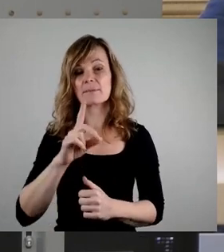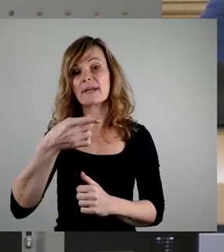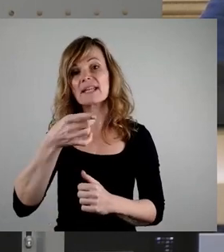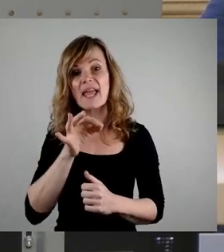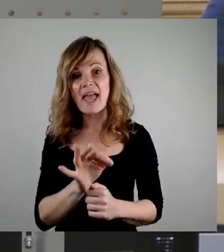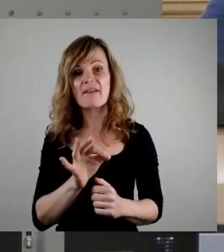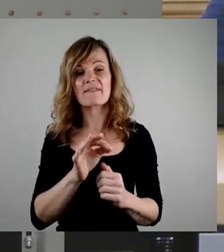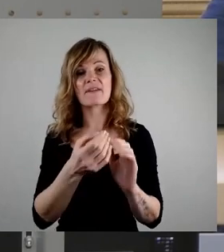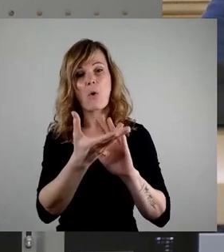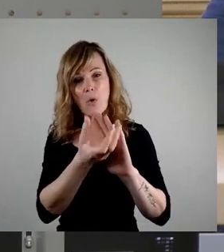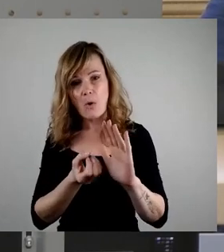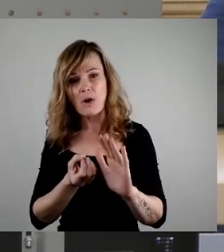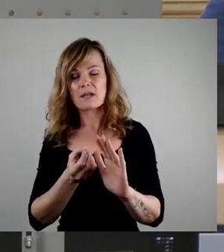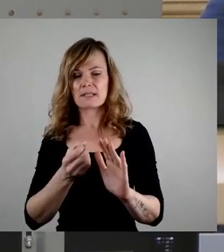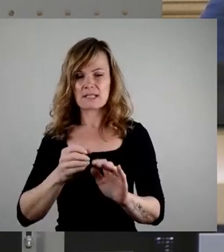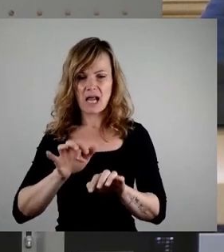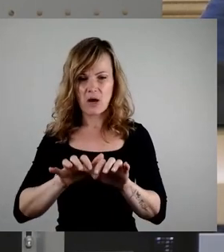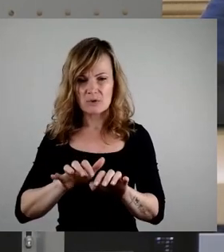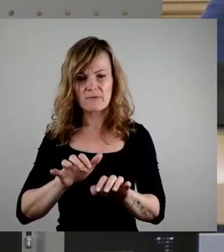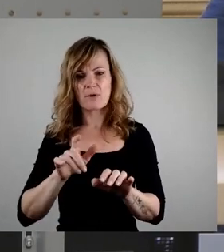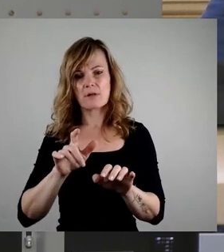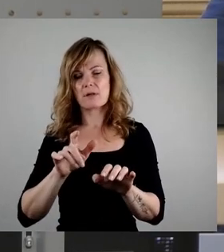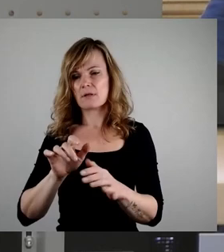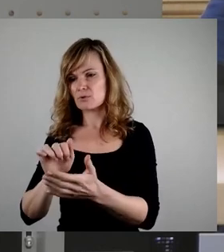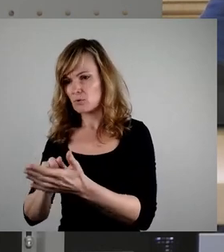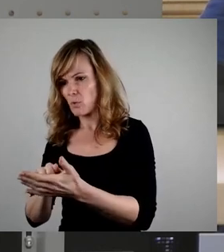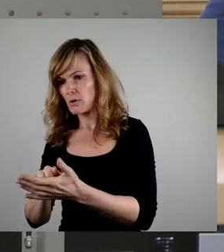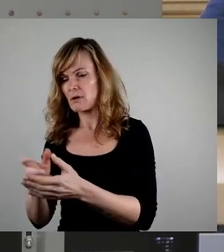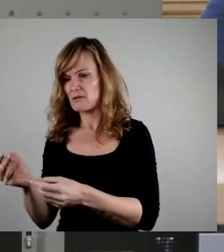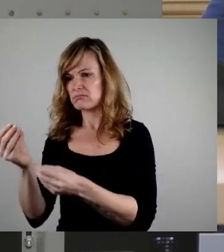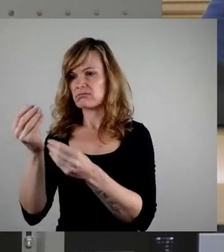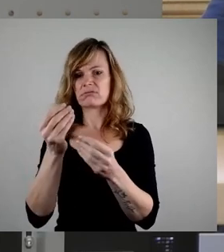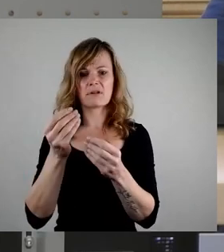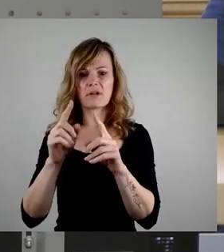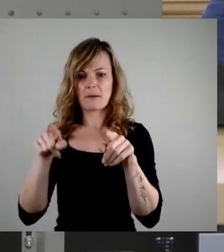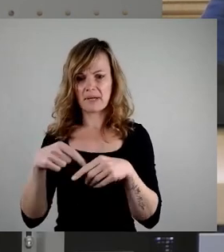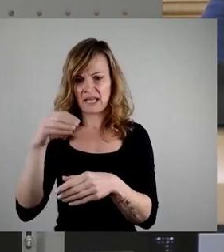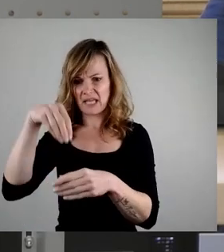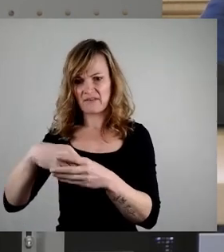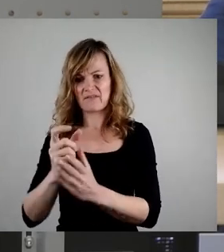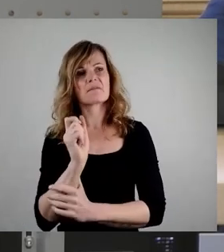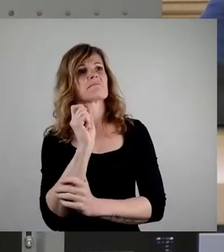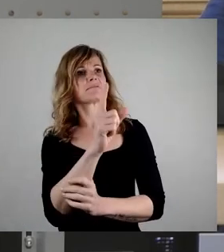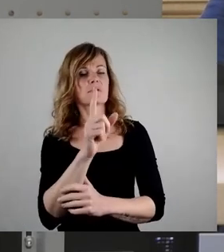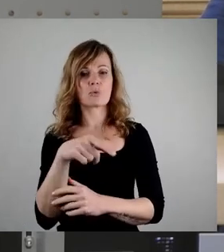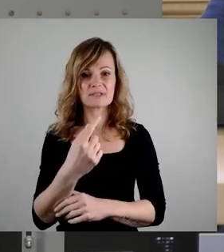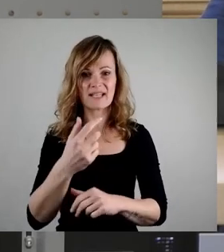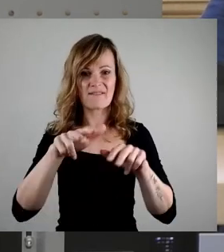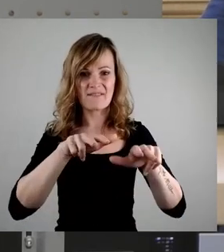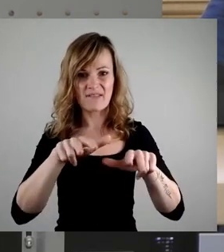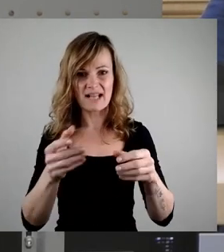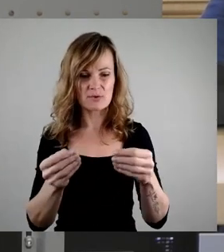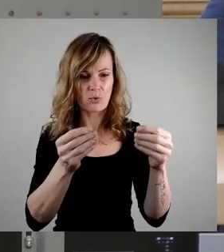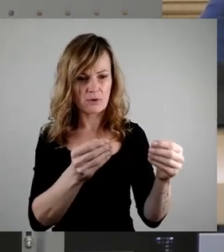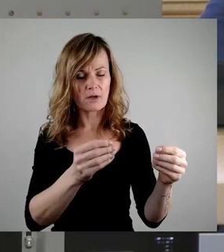ausfüllt, ausdruckt und per Brief verschickt. Und dann sitzt jemand in der Verwaltung und muss dann nach diesem Medienbruch das